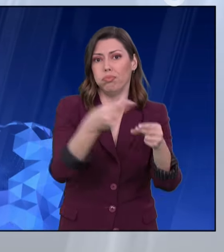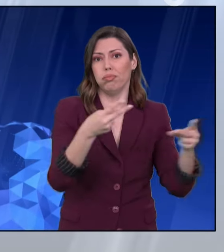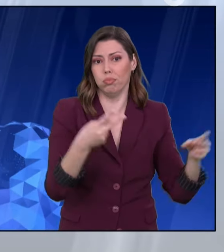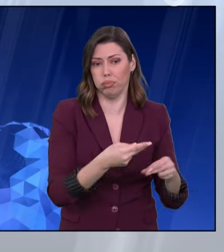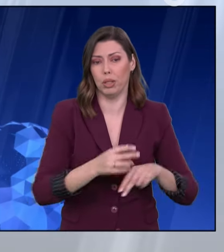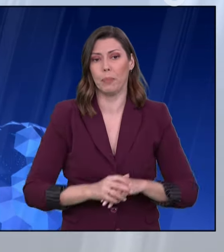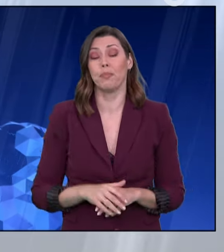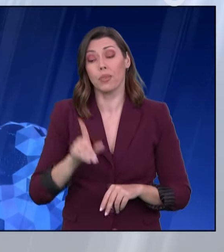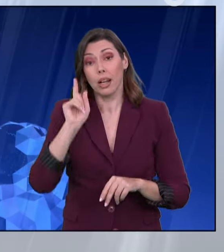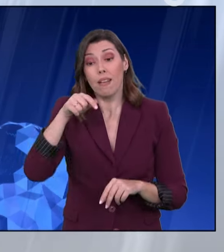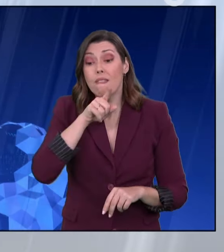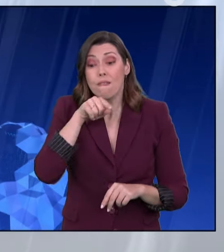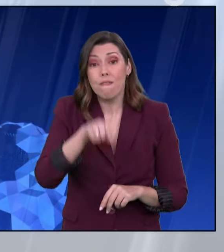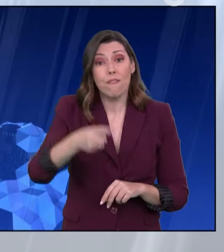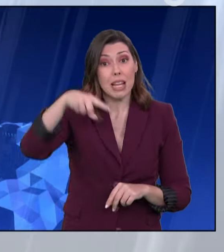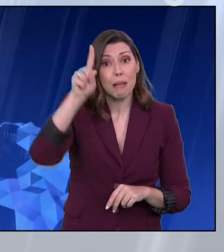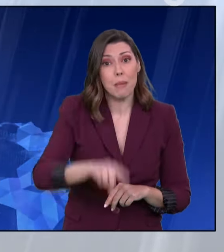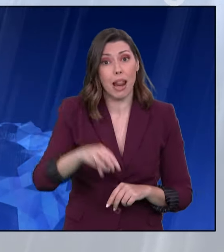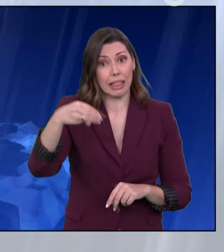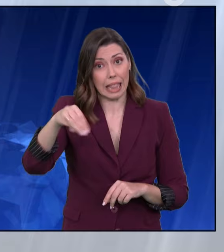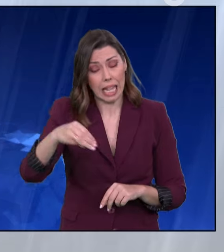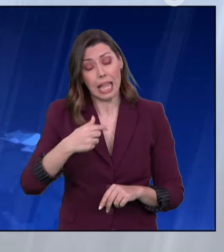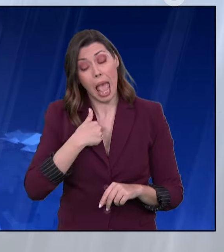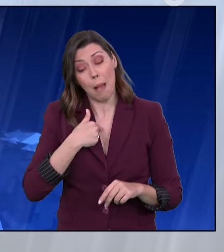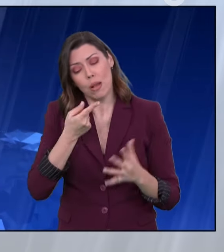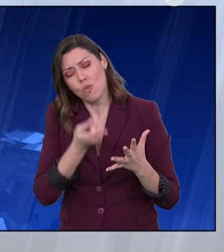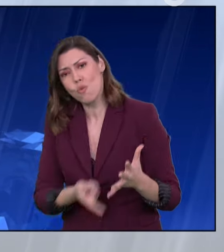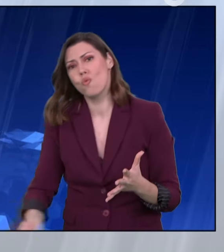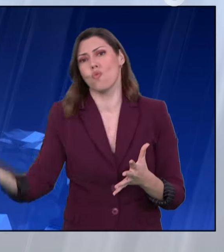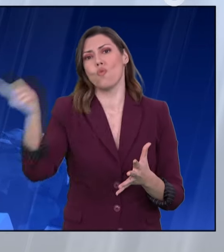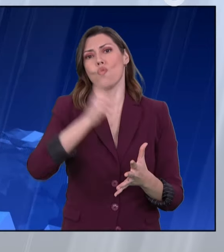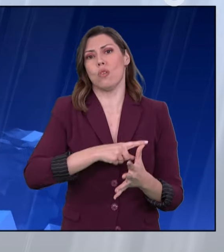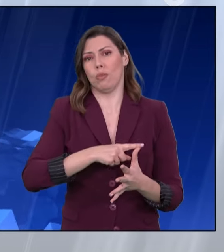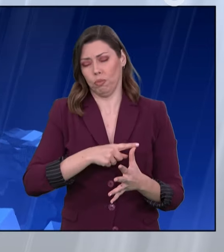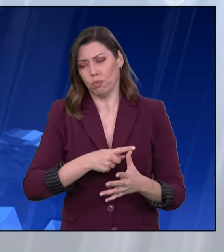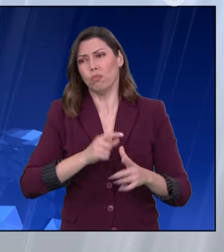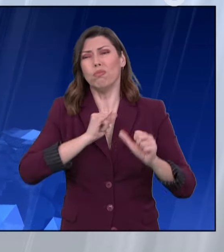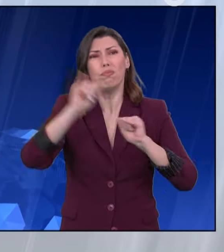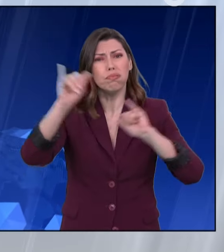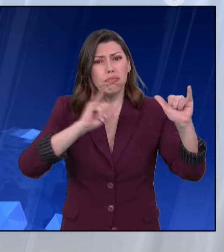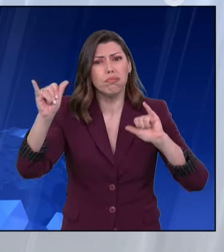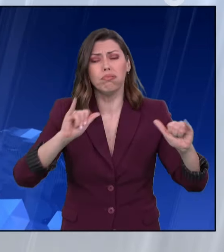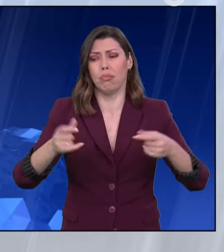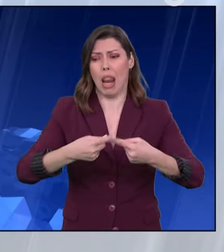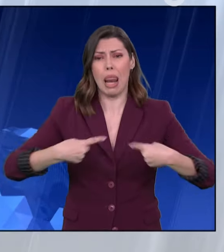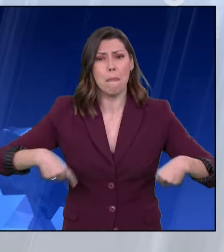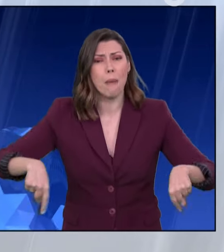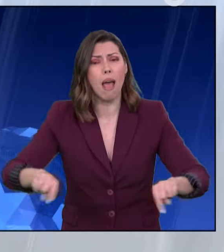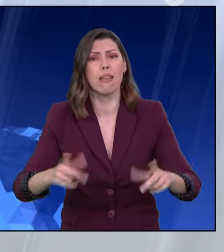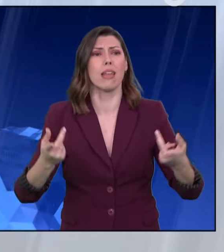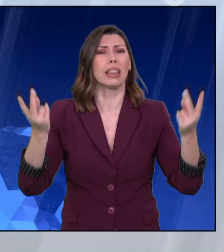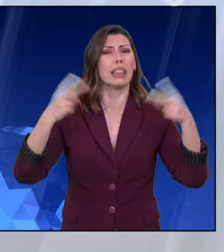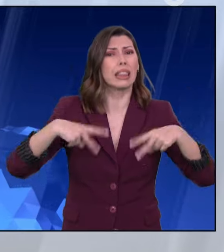ταυτόχρονα την ίδια ημέρα θα κλιμακώσουμε σε Τελωνία, σε λιμάνια από